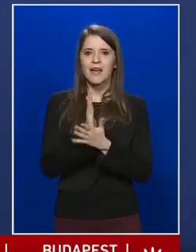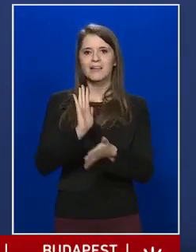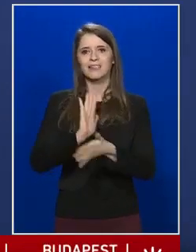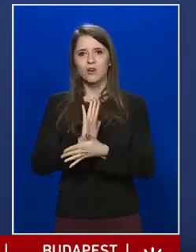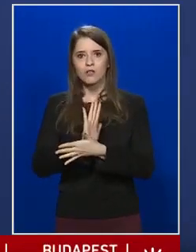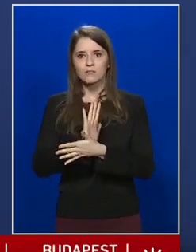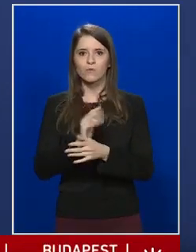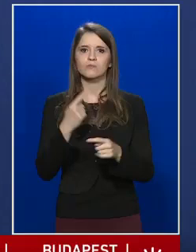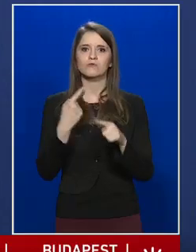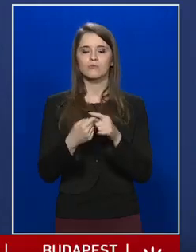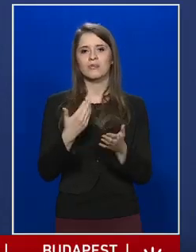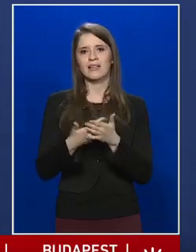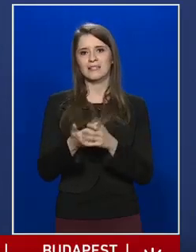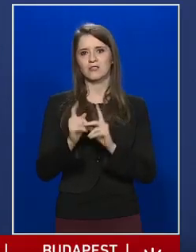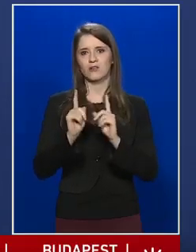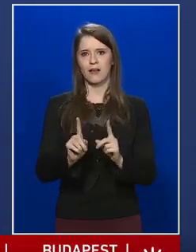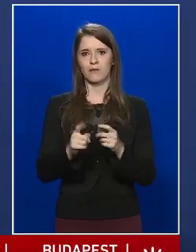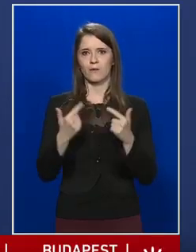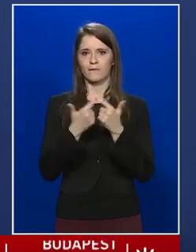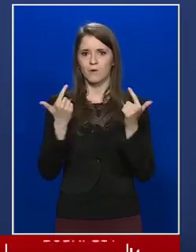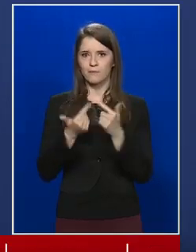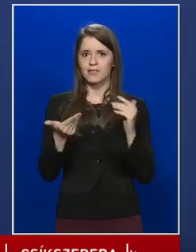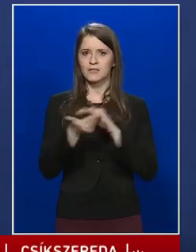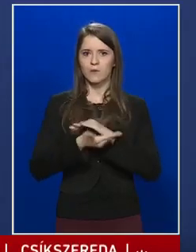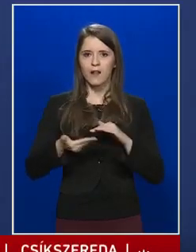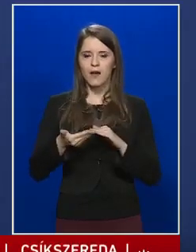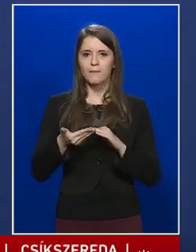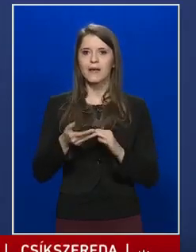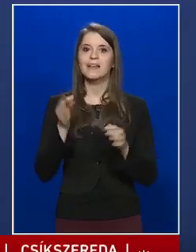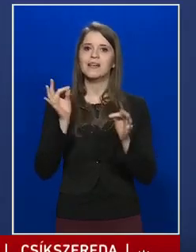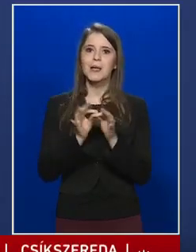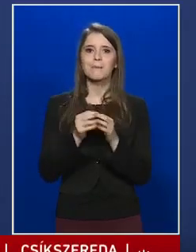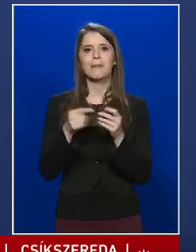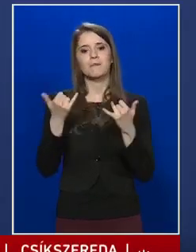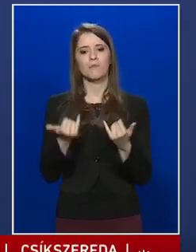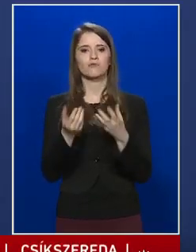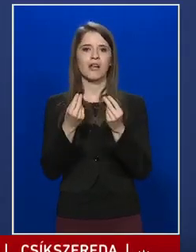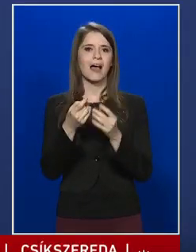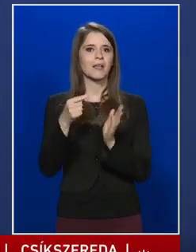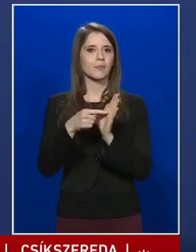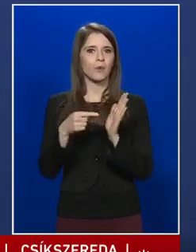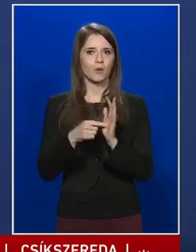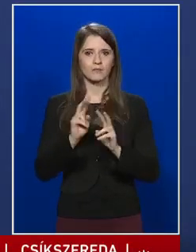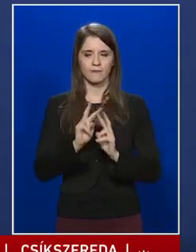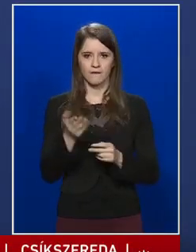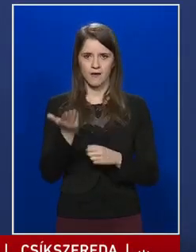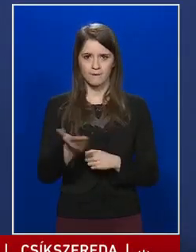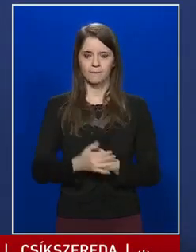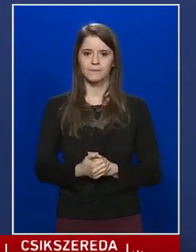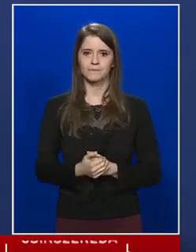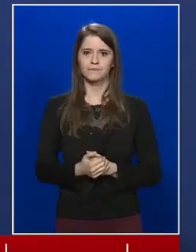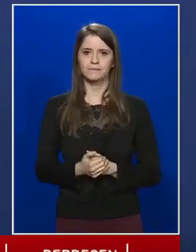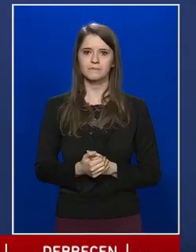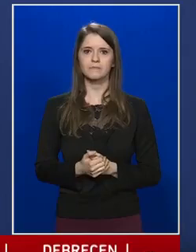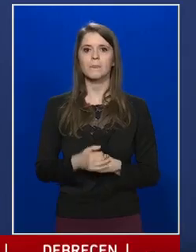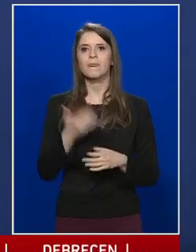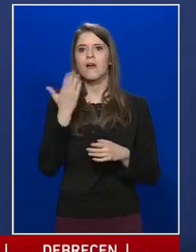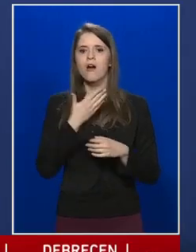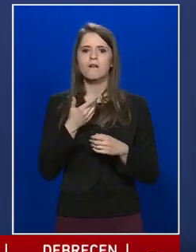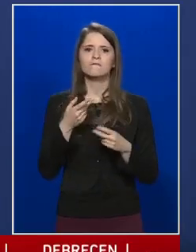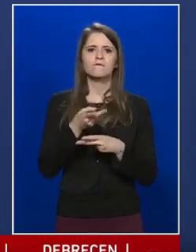rendelkezésre álló információk alapján éppen hány pontjuk van. Ha valaki elfeledkezne egy